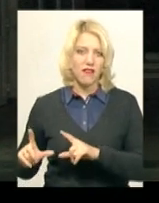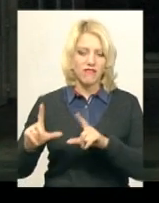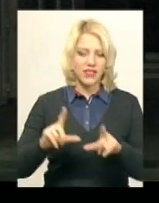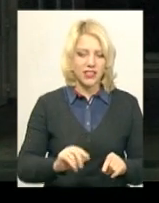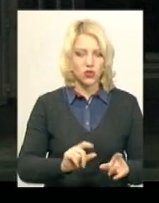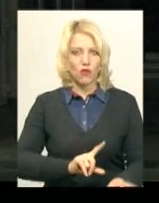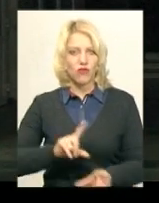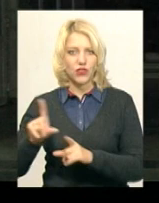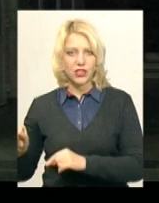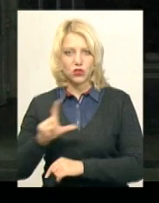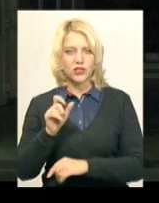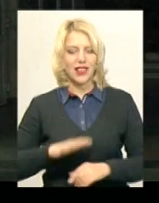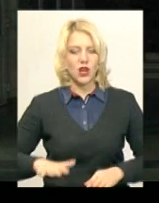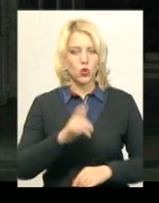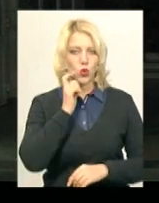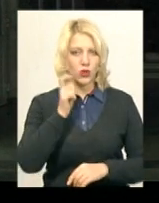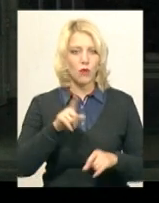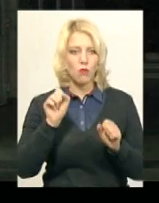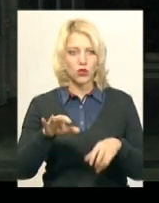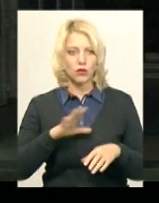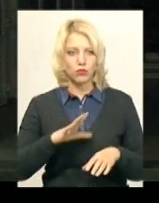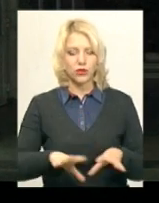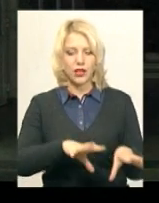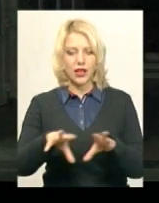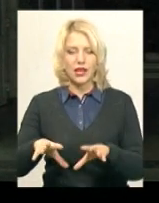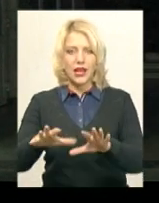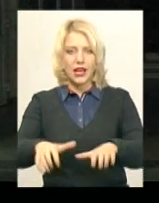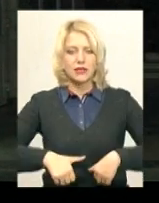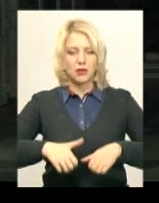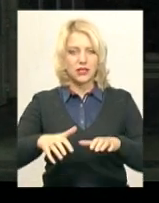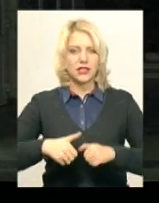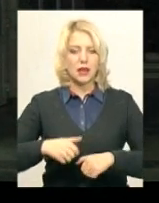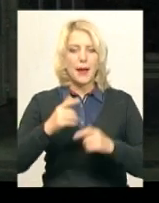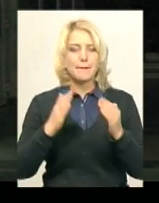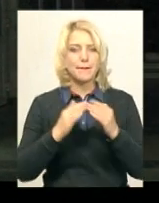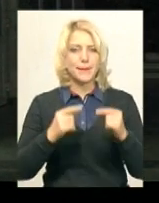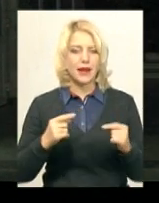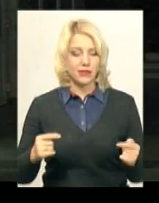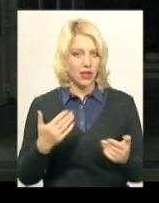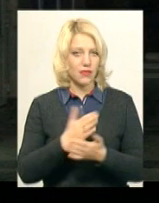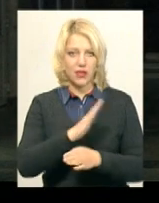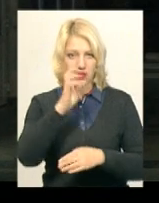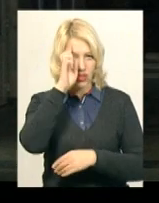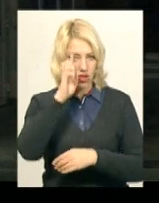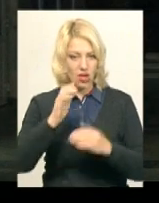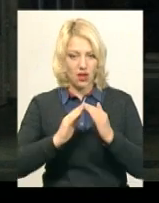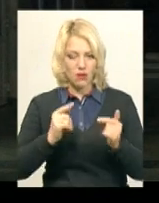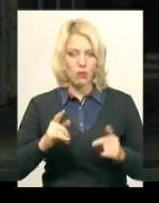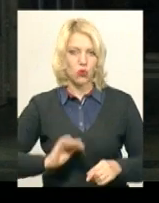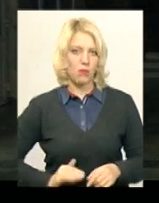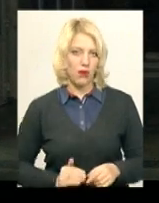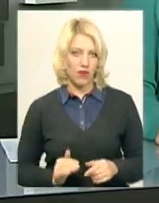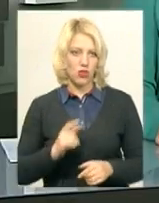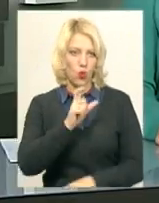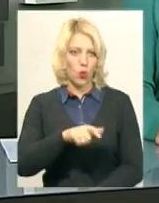України. Може здійснюватися експропріація майна, тобто майна не тільки державних встановок підприємств, а також і майна приватних осіб.